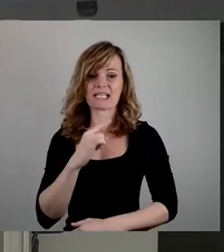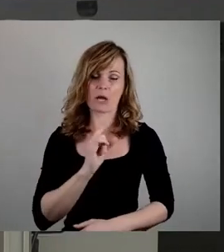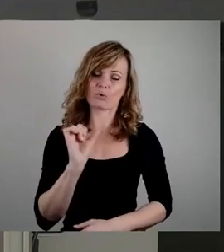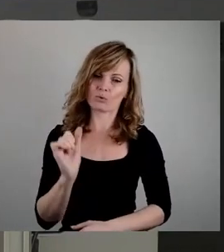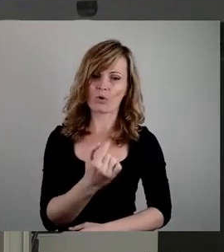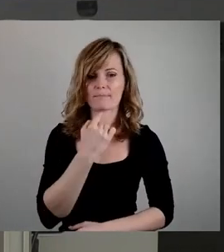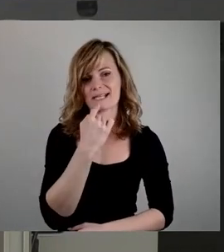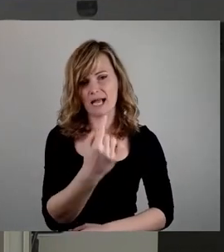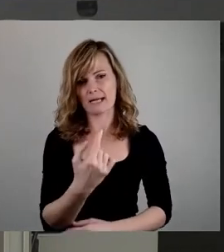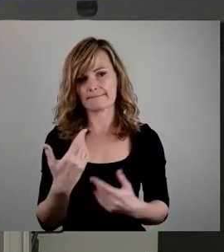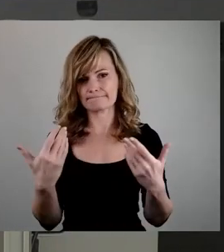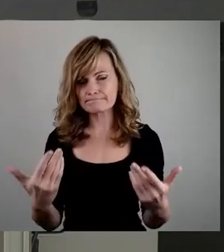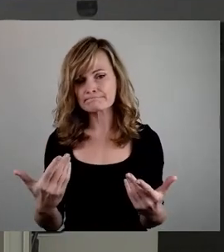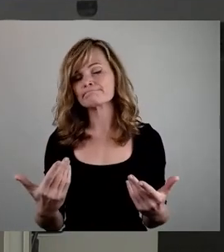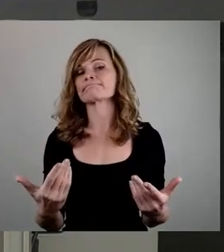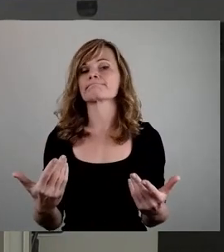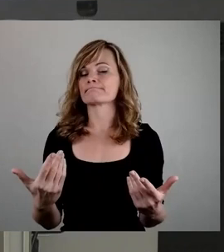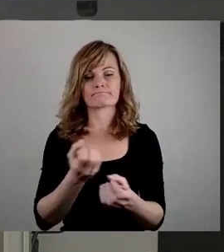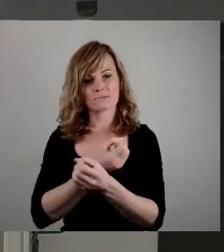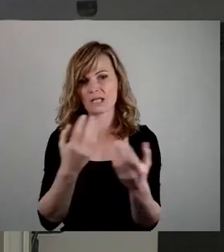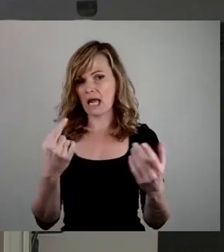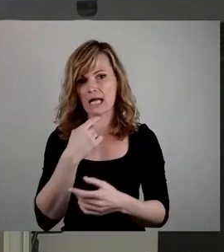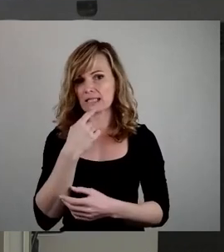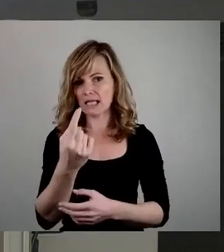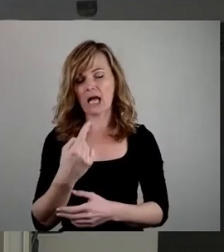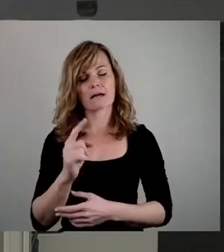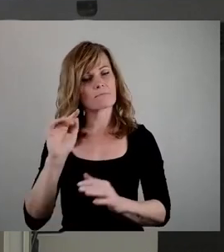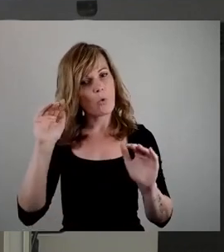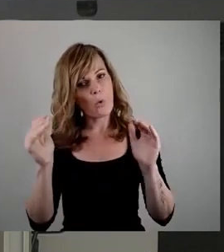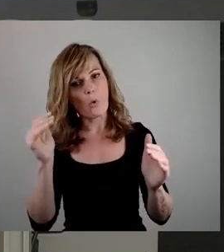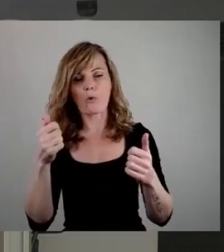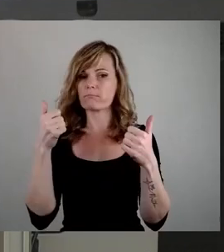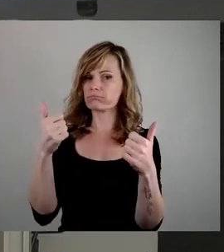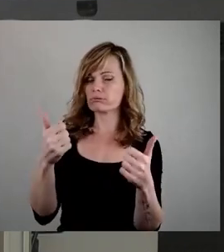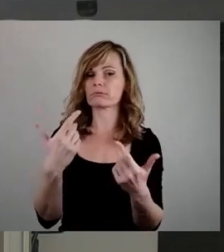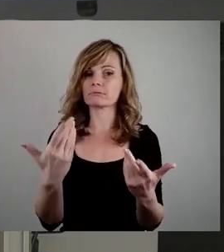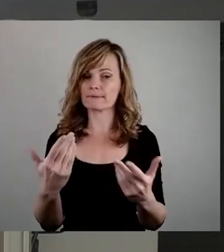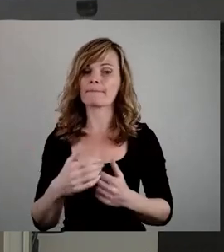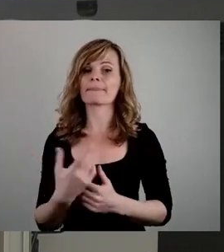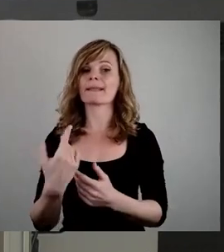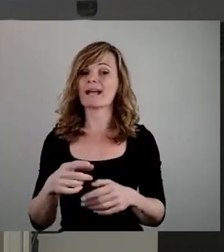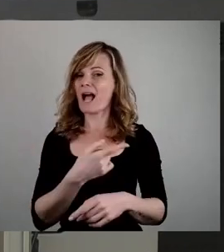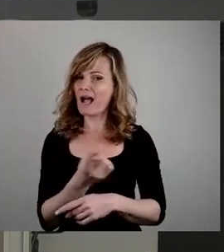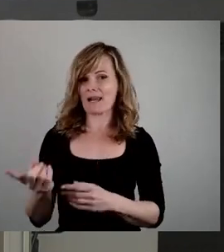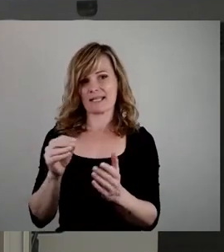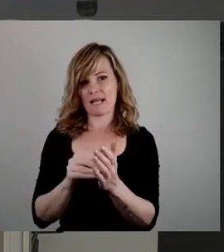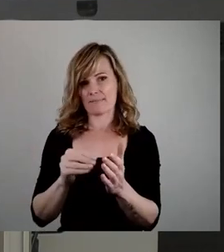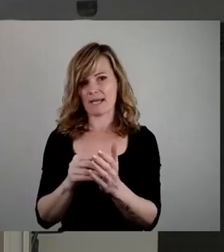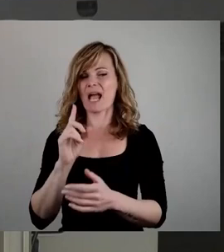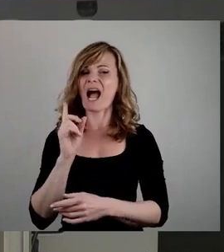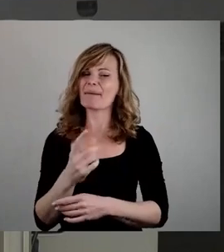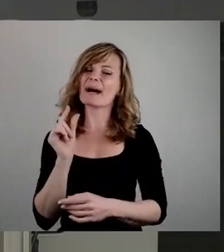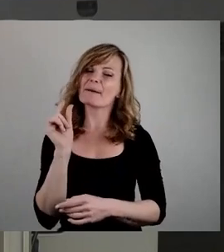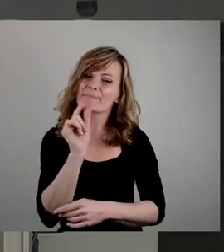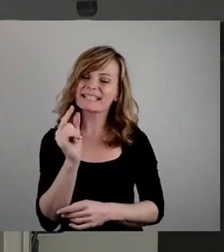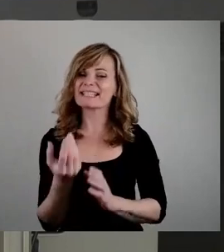Vorredner in dem Fall, noch einmal ganz lobend hervorheben. Gleichzeitig muss man auch da sagen, und es waren Wermutstropfen, über